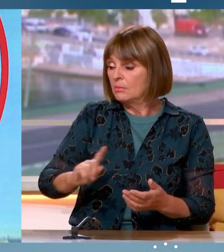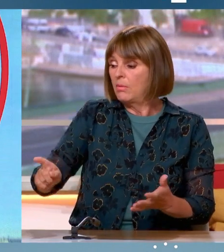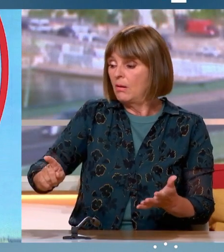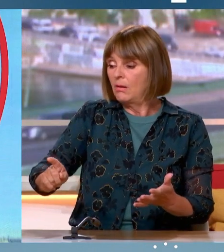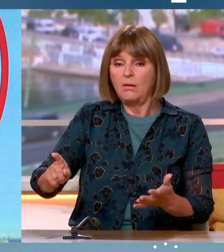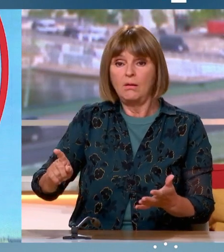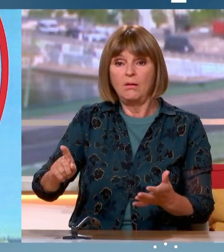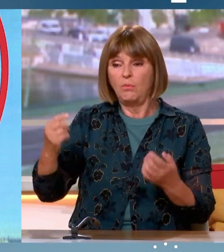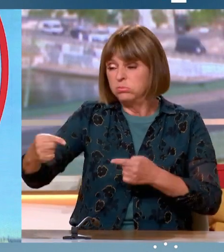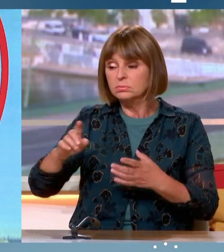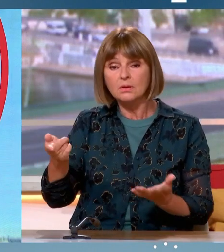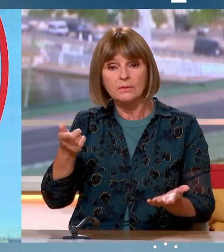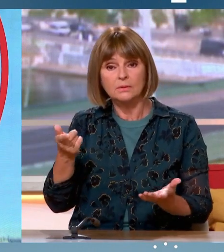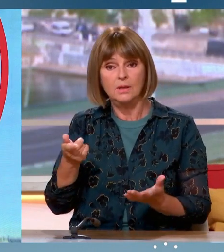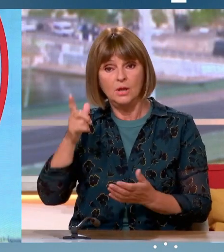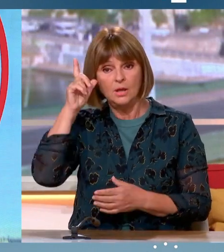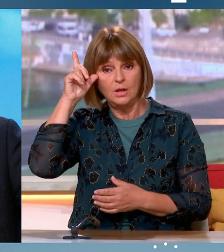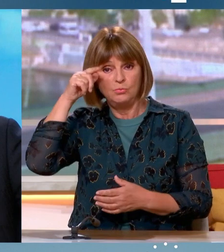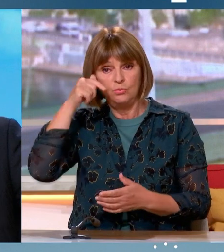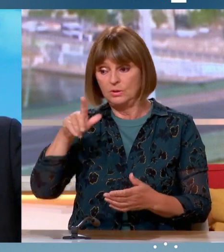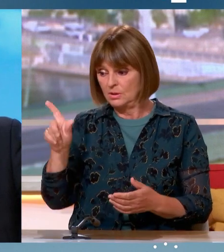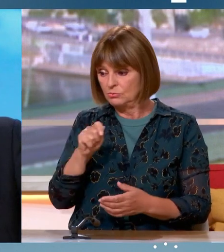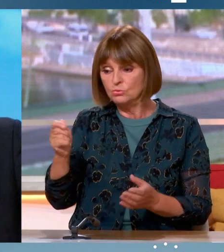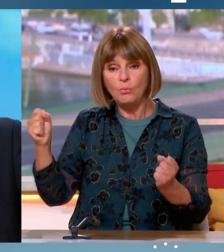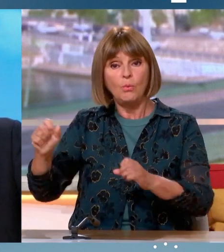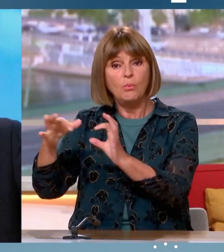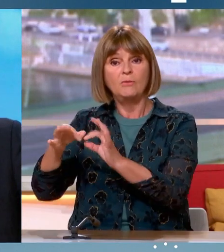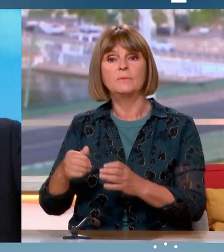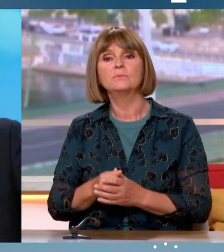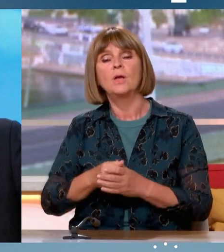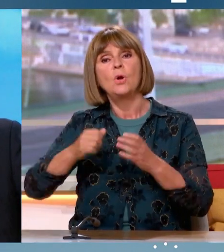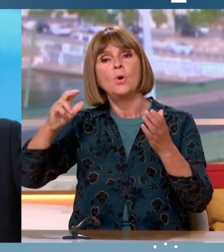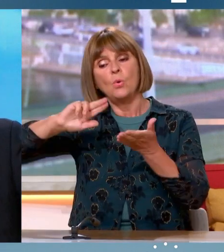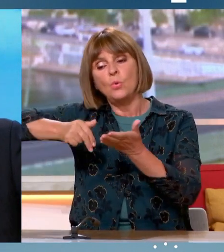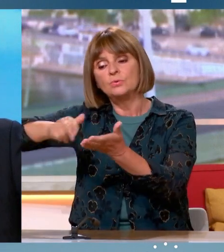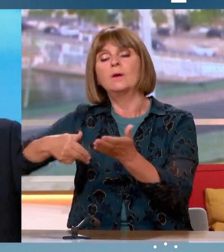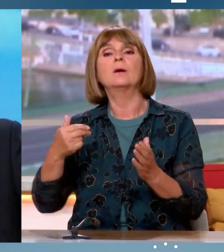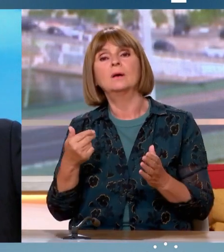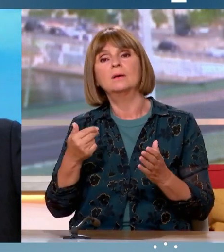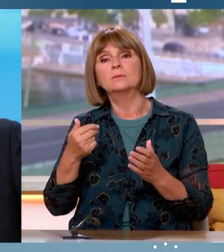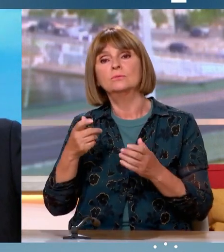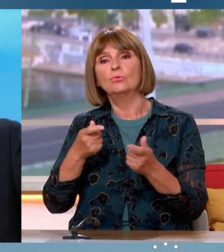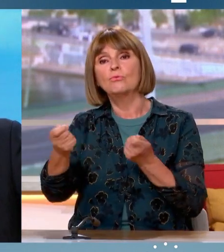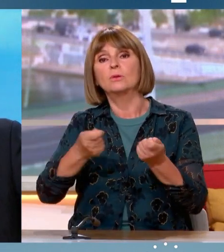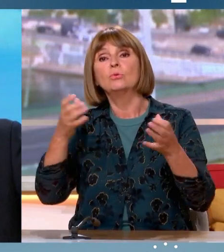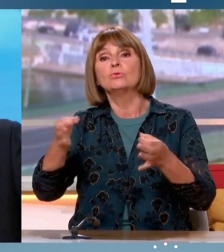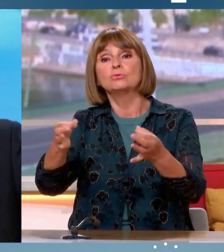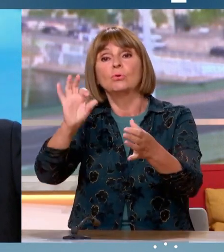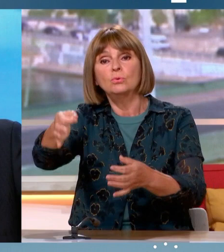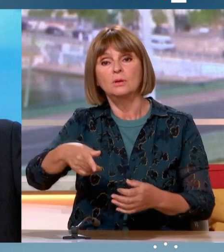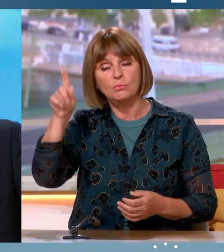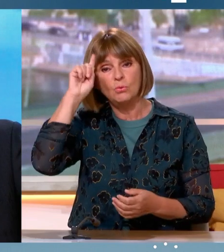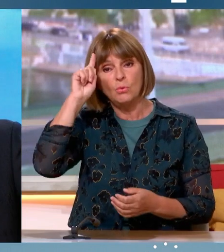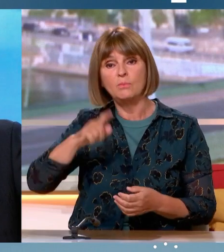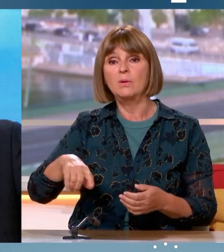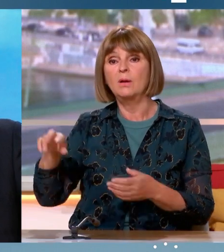sur un contrat républicain. Un contrat de gouvernement, c'est ce que vous souhaitez ? Je dis un contrat de gouvernement de temps à autre. Mais pourquoi les Républicains, sur des